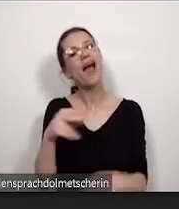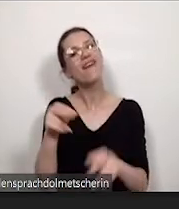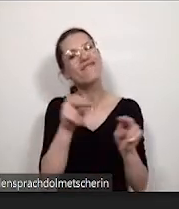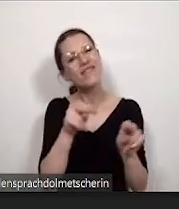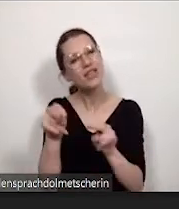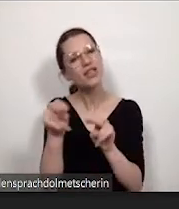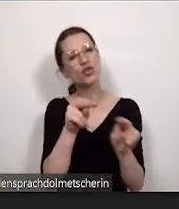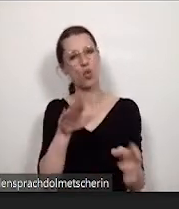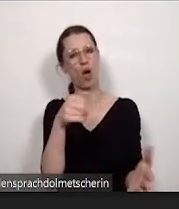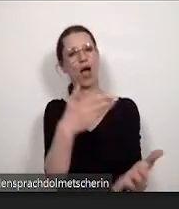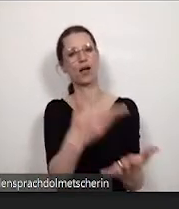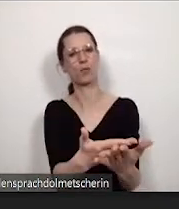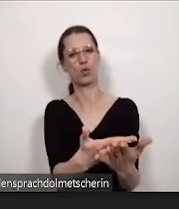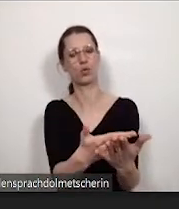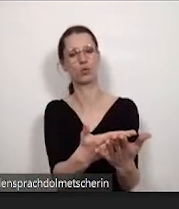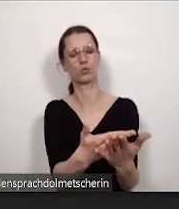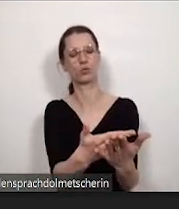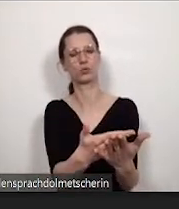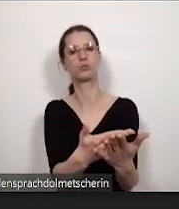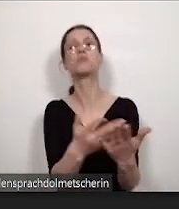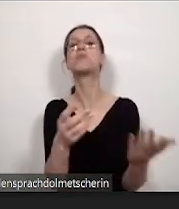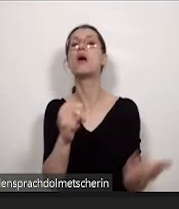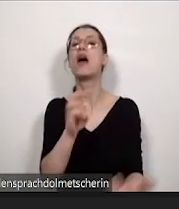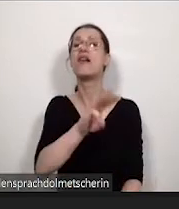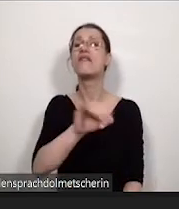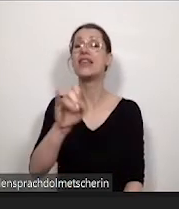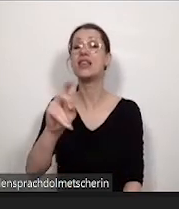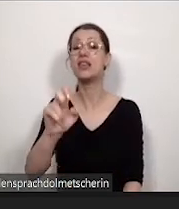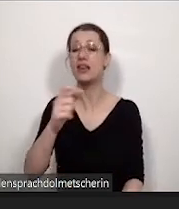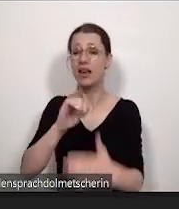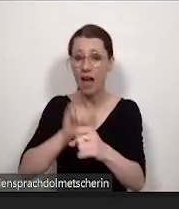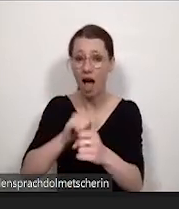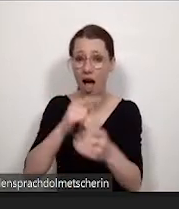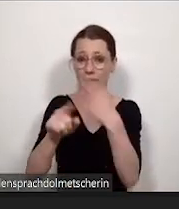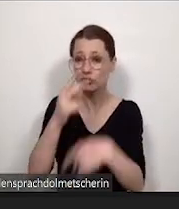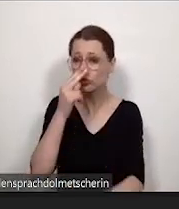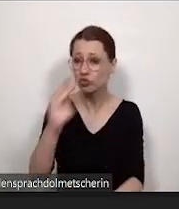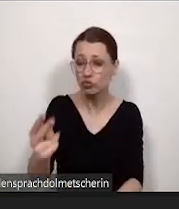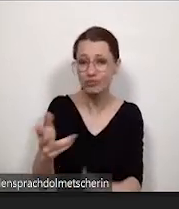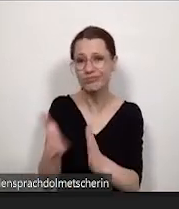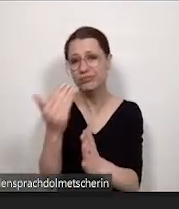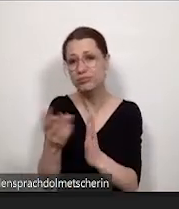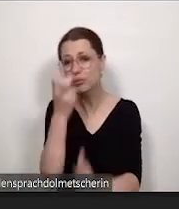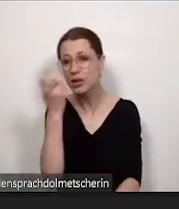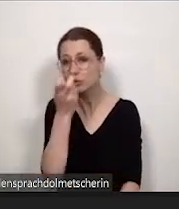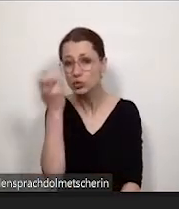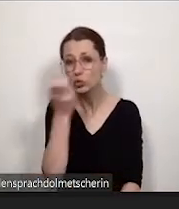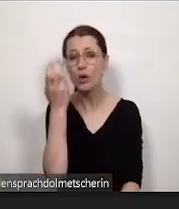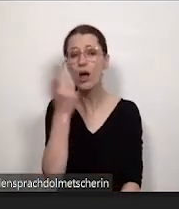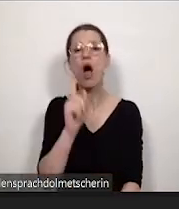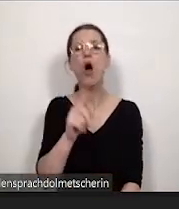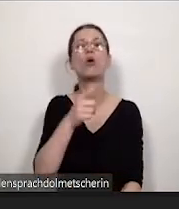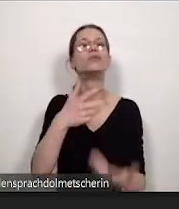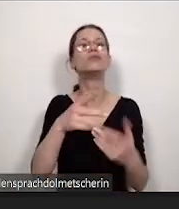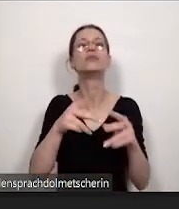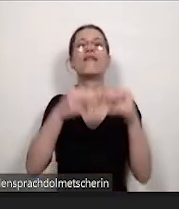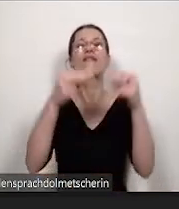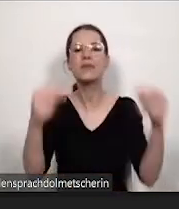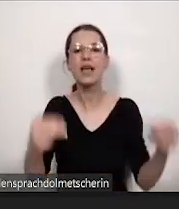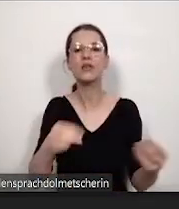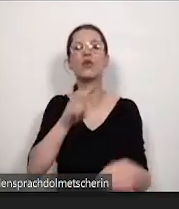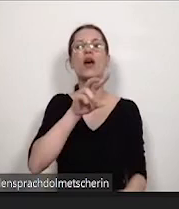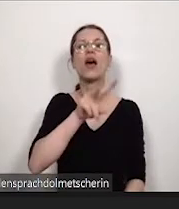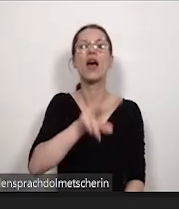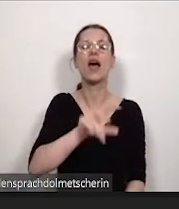Videoangeboten, vielleicht einem Wiki, wo man auch mal was nachschlagen kann, Webseiten oder ein FAQ und dann gab es noch